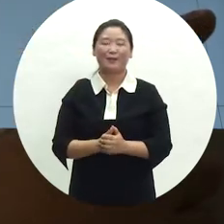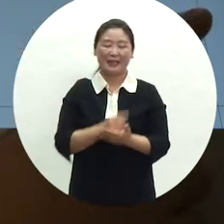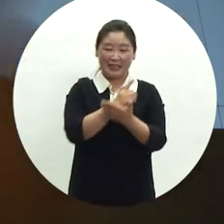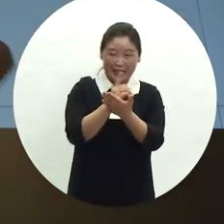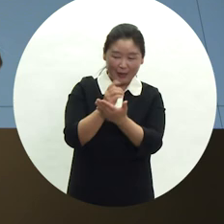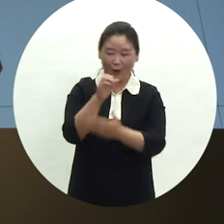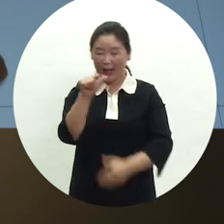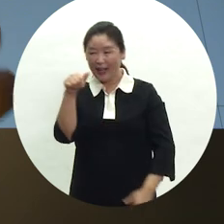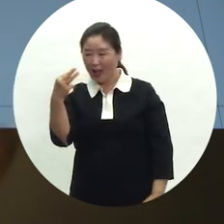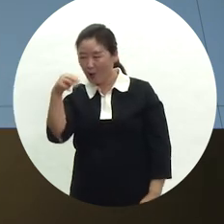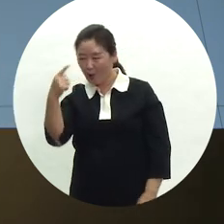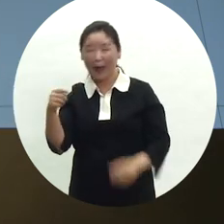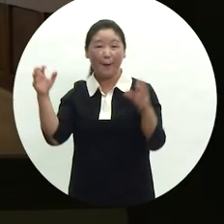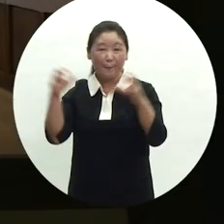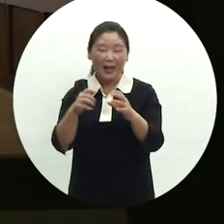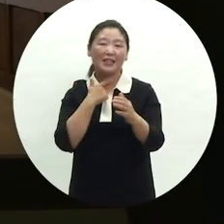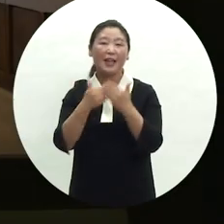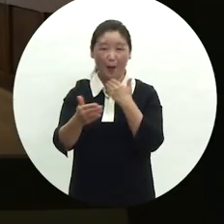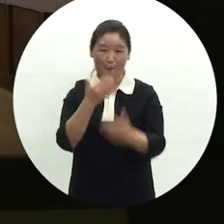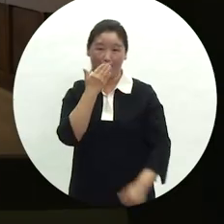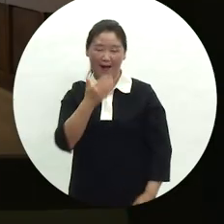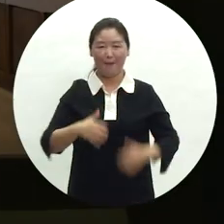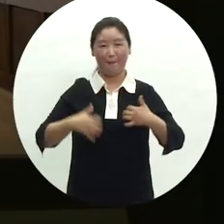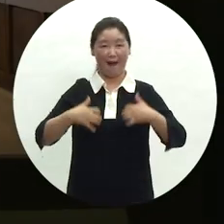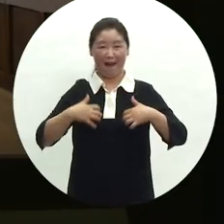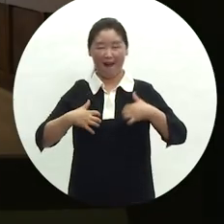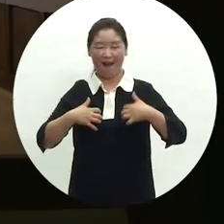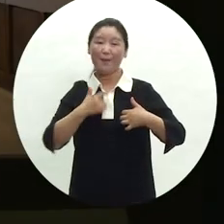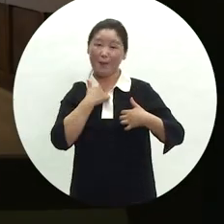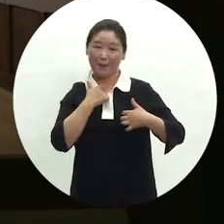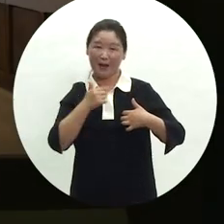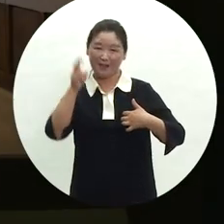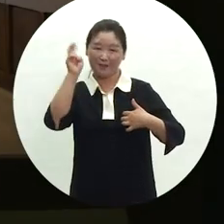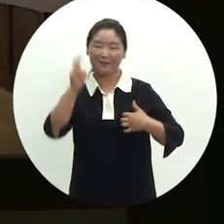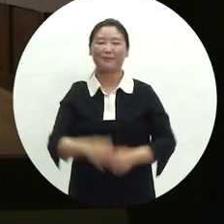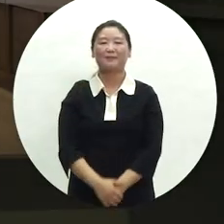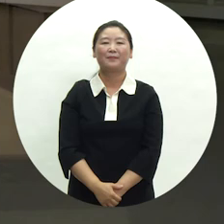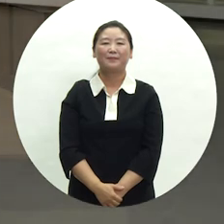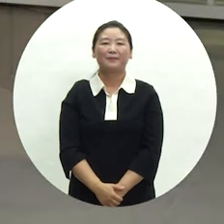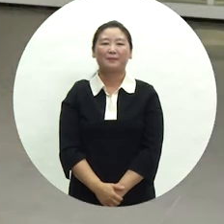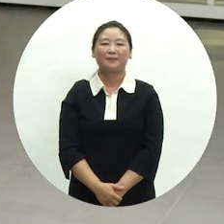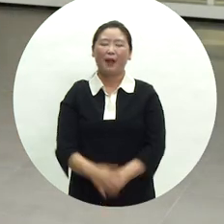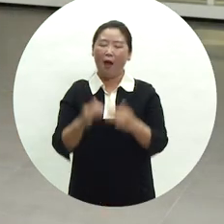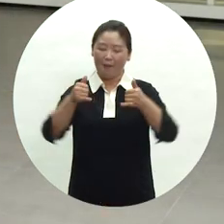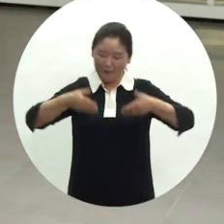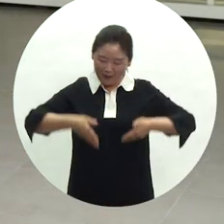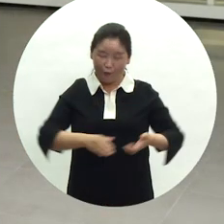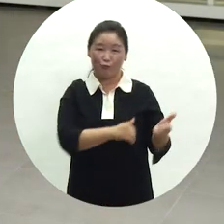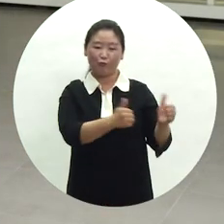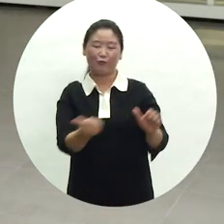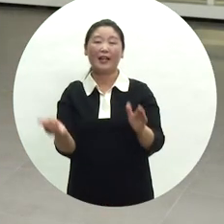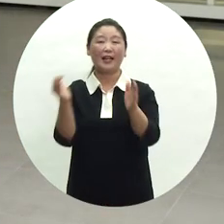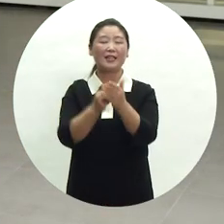아날로그가 결합한 체험 공간도 있어 즐거운 전시 경험을 선사할 것입니다. 사람이 태어나 죽을